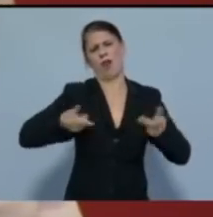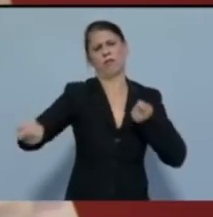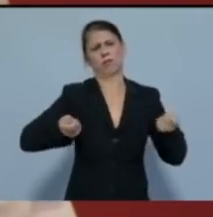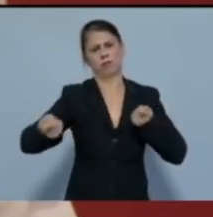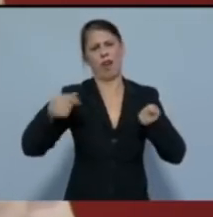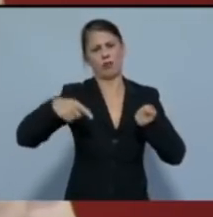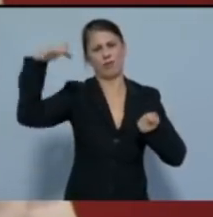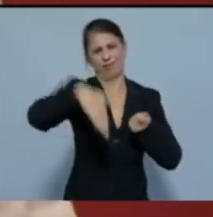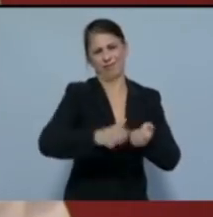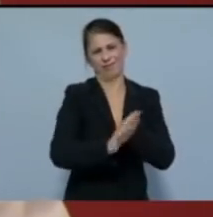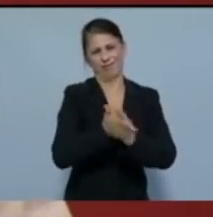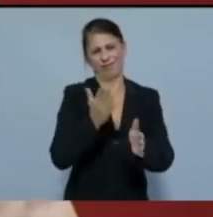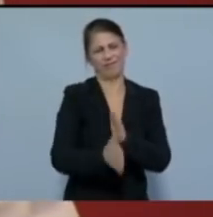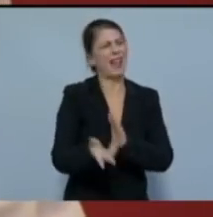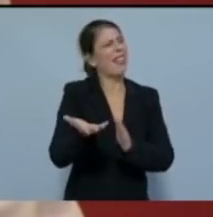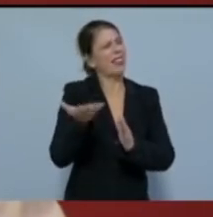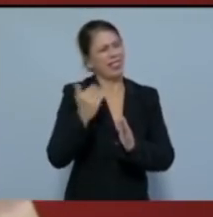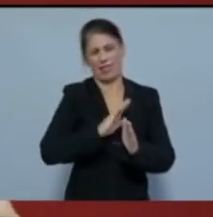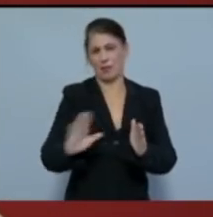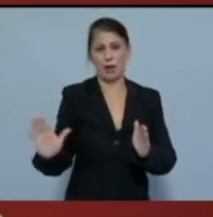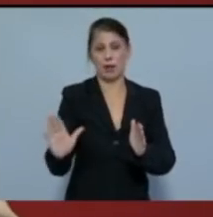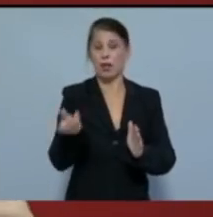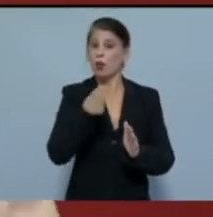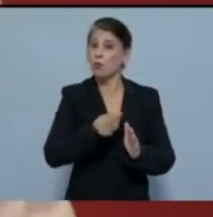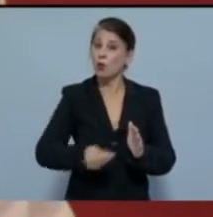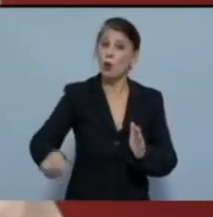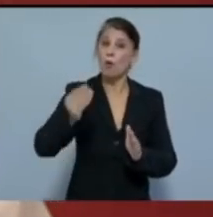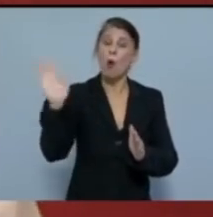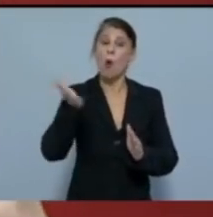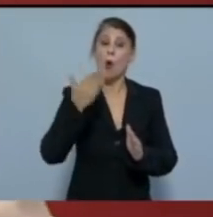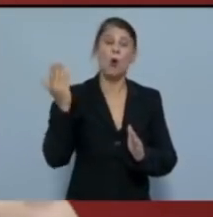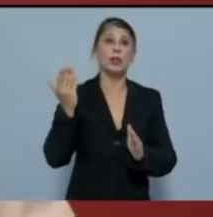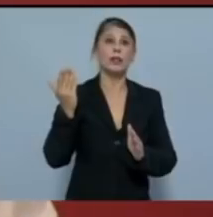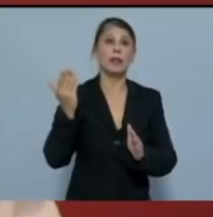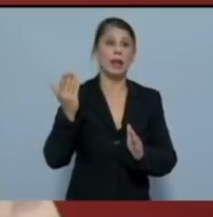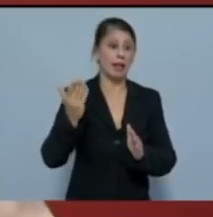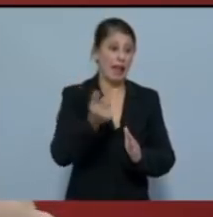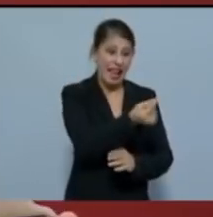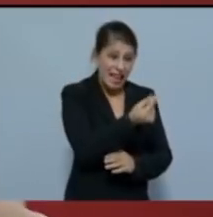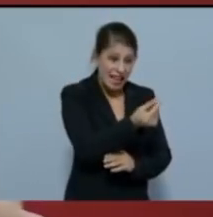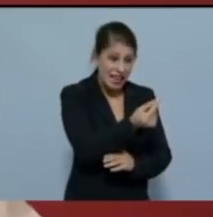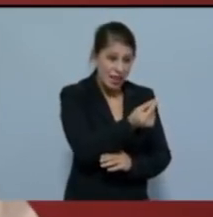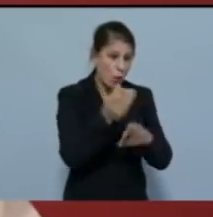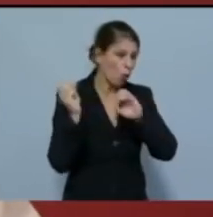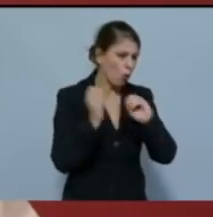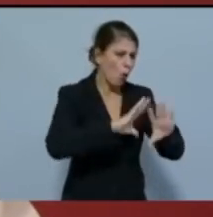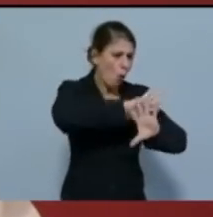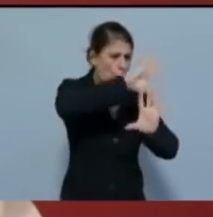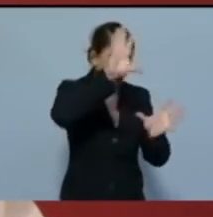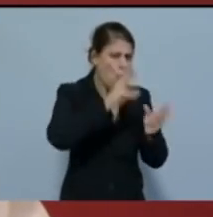καταρρεύσει. Πολύ περισσότερο όταν τα δίνει σ' όλα στους λίγους, στις μεγάλες